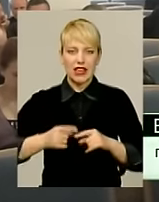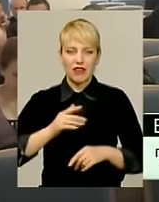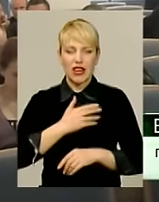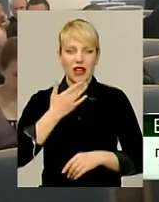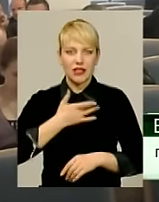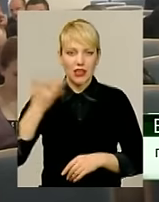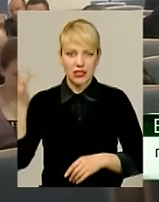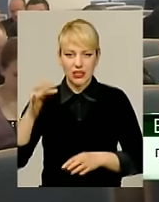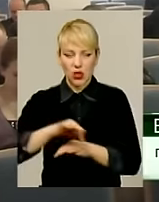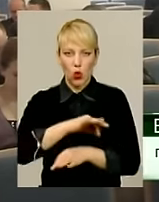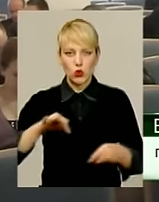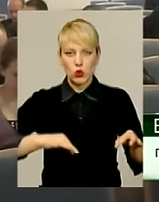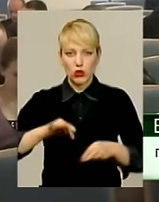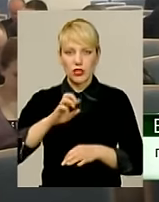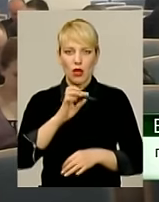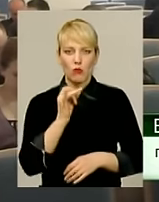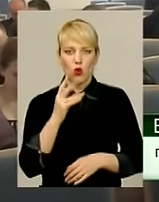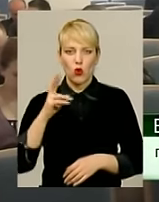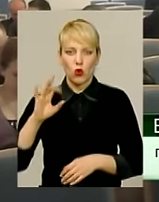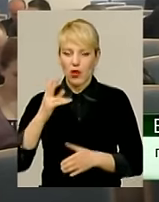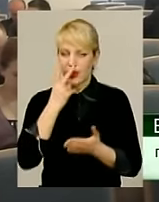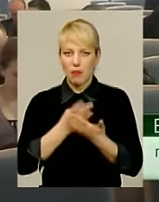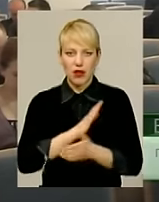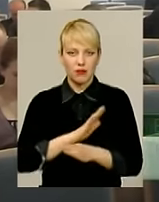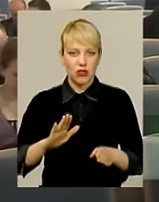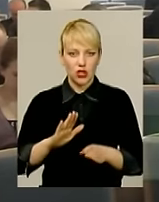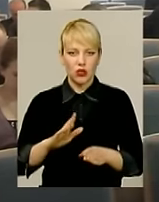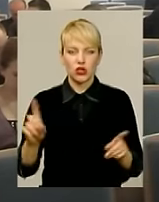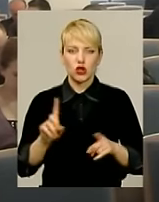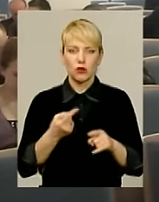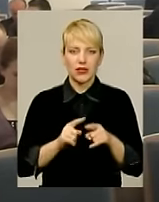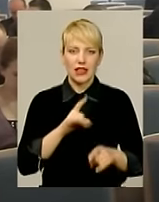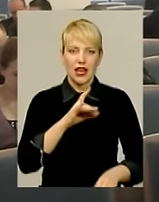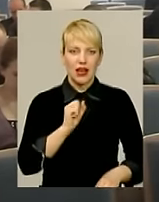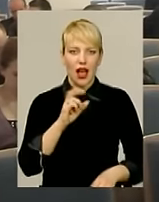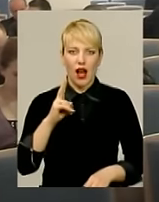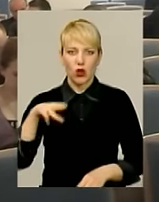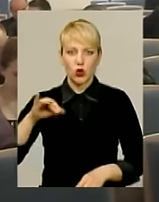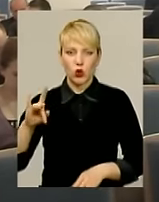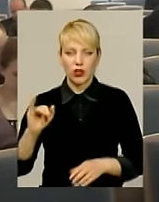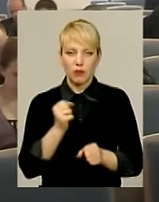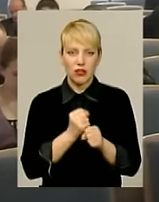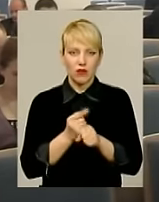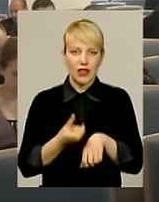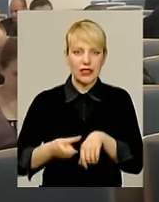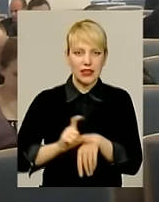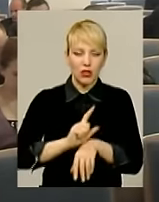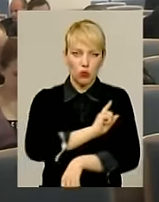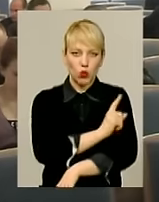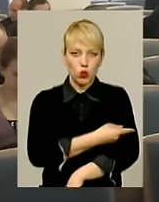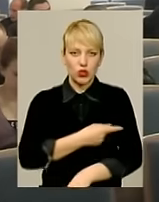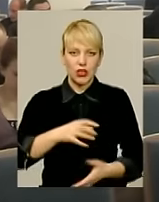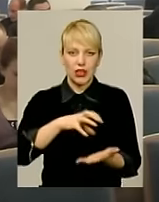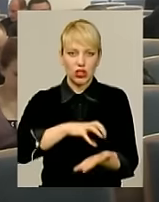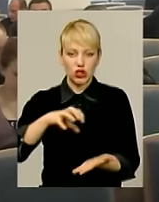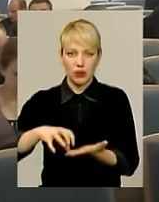радянських конструкторських бюро не передбачалося, щоб ці реактори працювали в надпотужних режимах. По